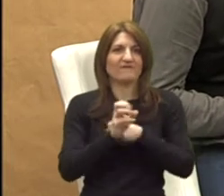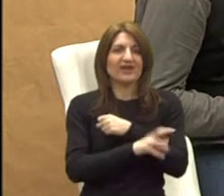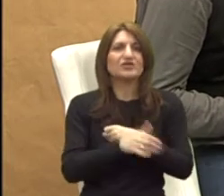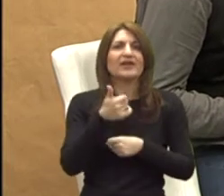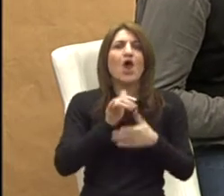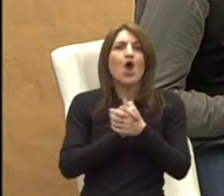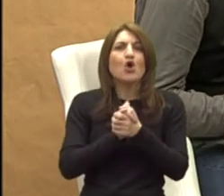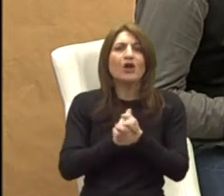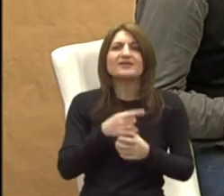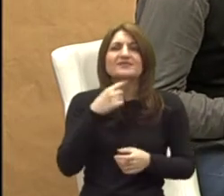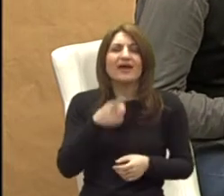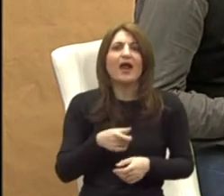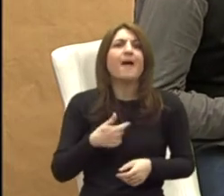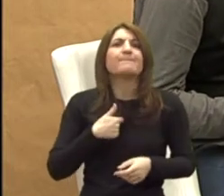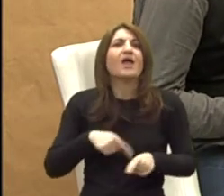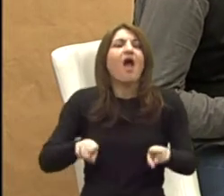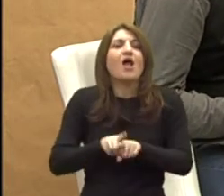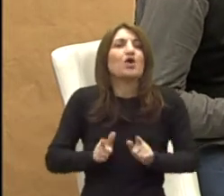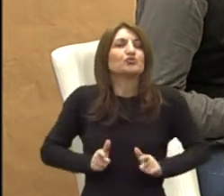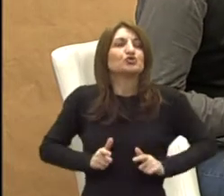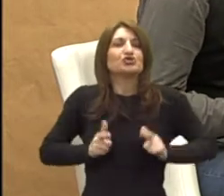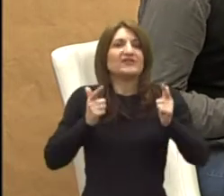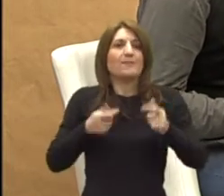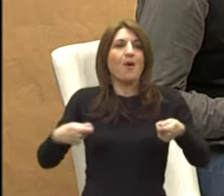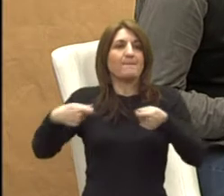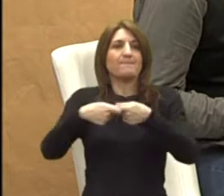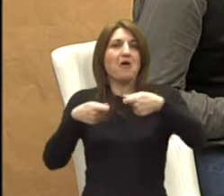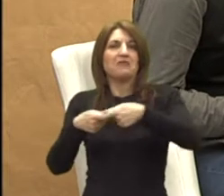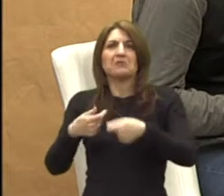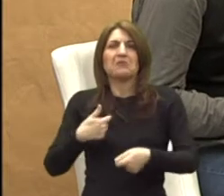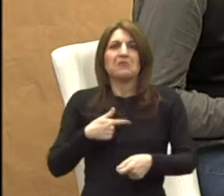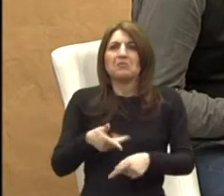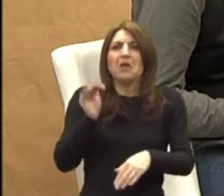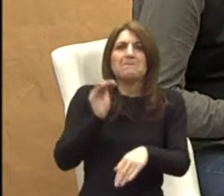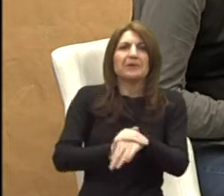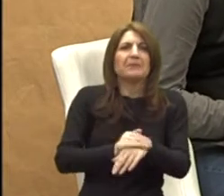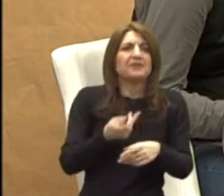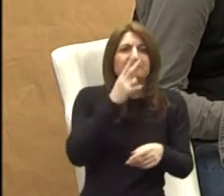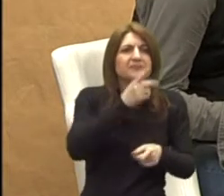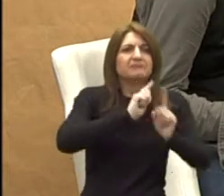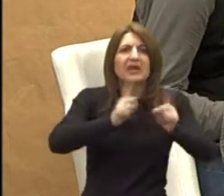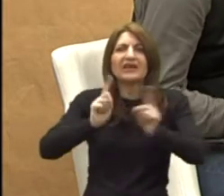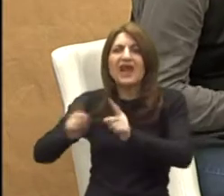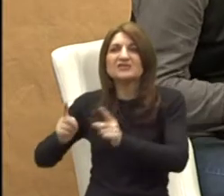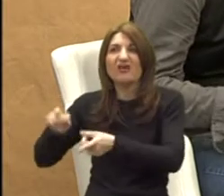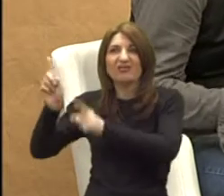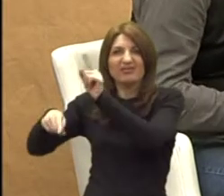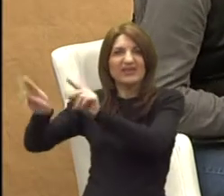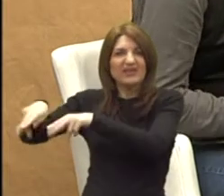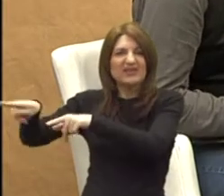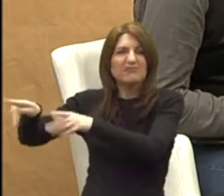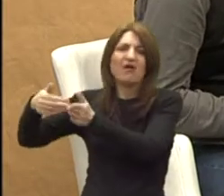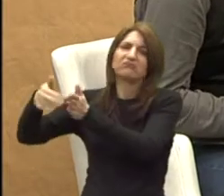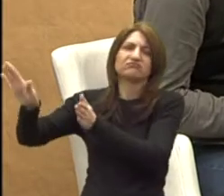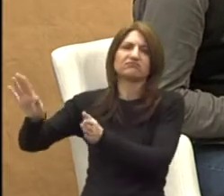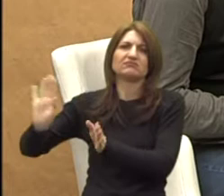rekla da naš vrtić živi integraciju. Mi ne osjećamo toliko razlike. Tu razliku koja se možda negdje osjeća. Ja u taj dio ne ulazim.